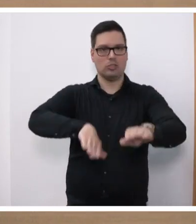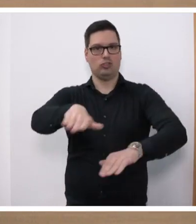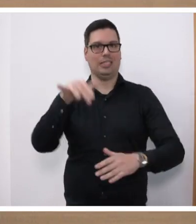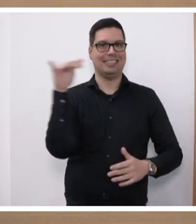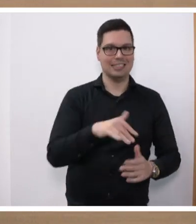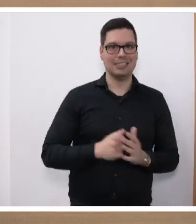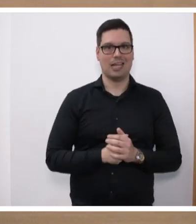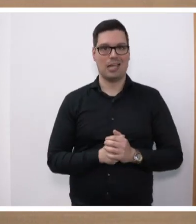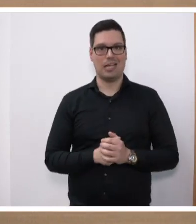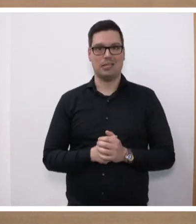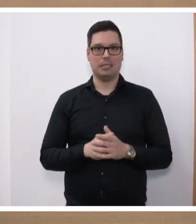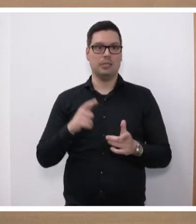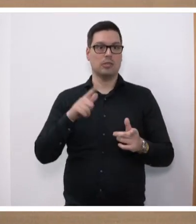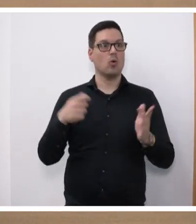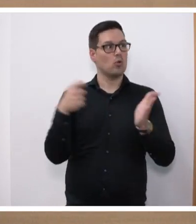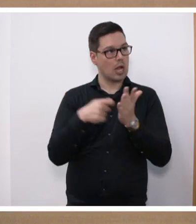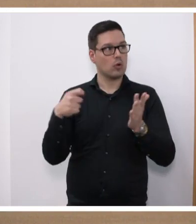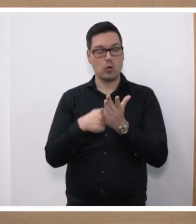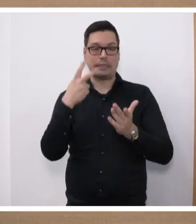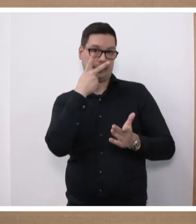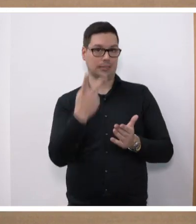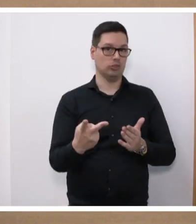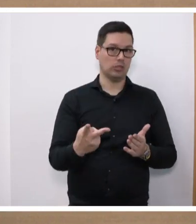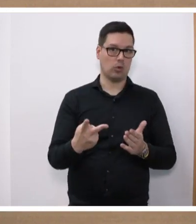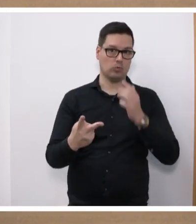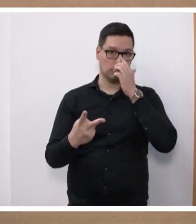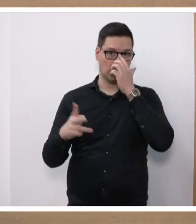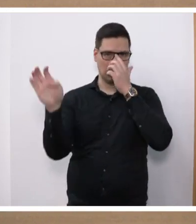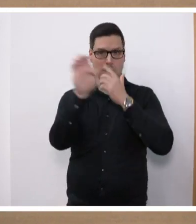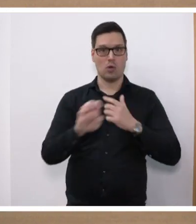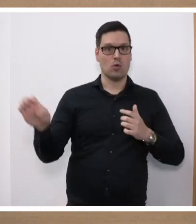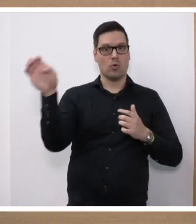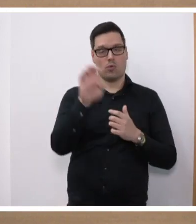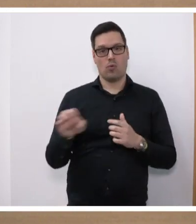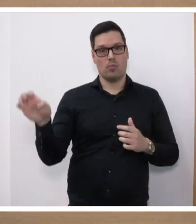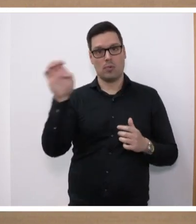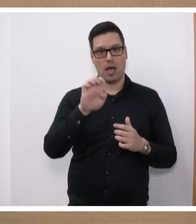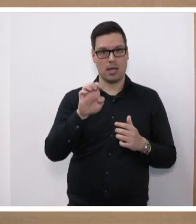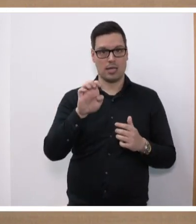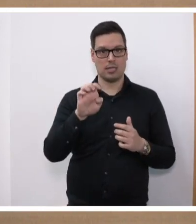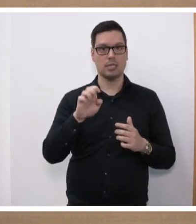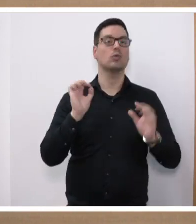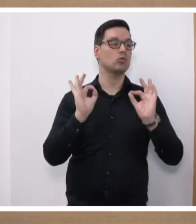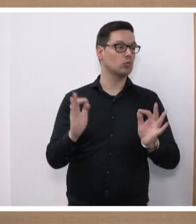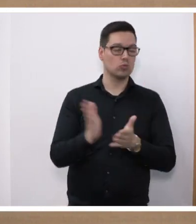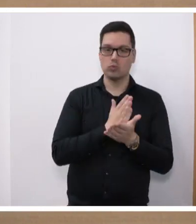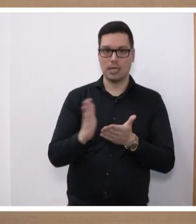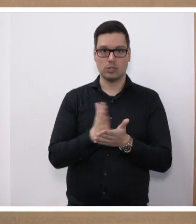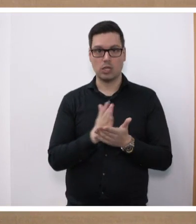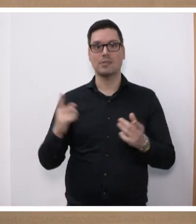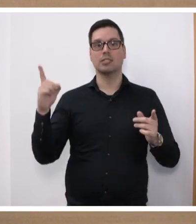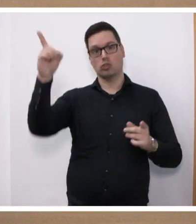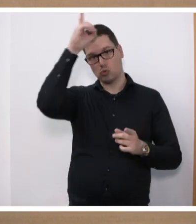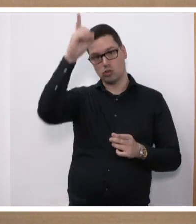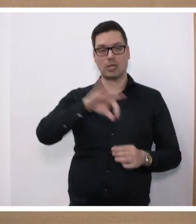auch angeschlossen werden, auch unter Kostengesichtspunkten, an das Backbone in Europa. Dazu sind weitreichende gute Entscheidungen jetzt auch zwischen Deutschland und